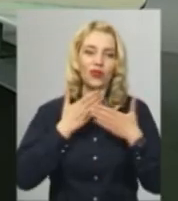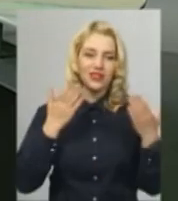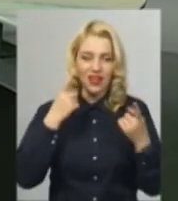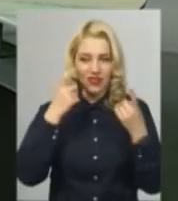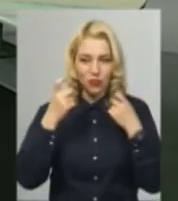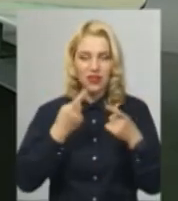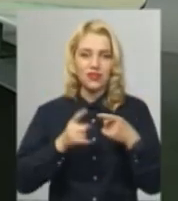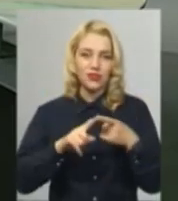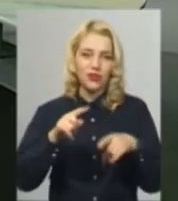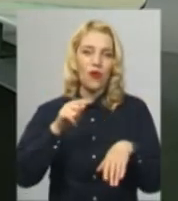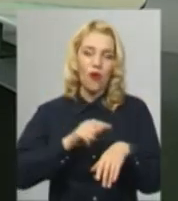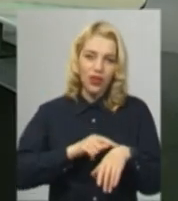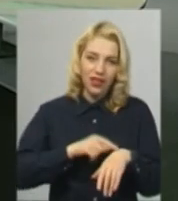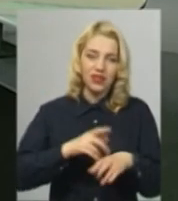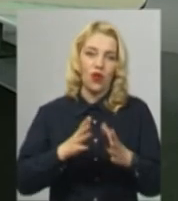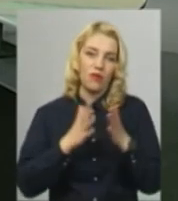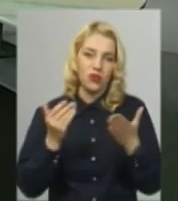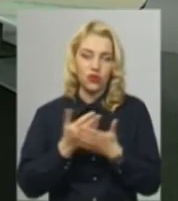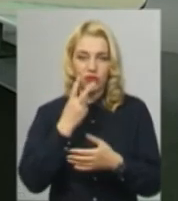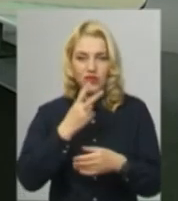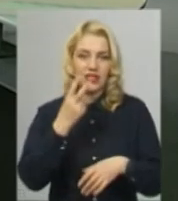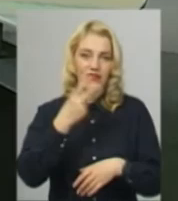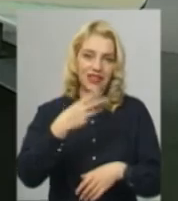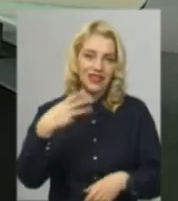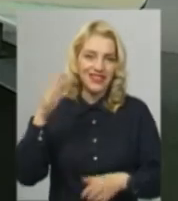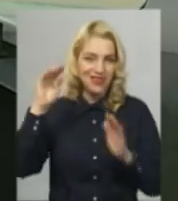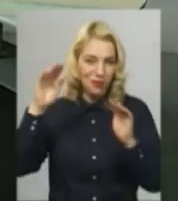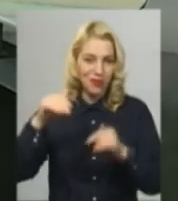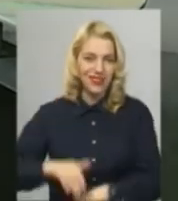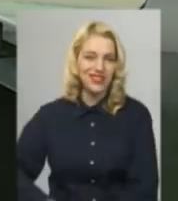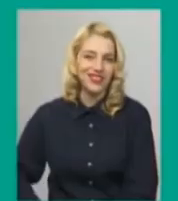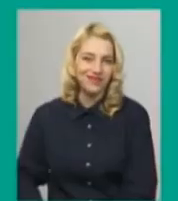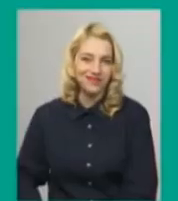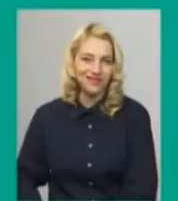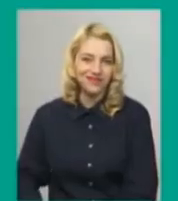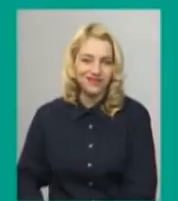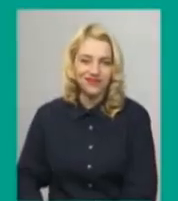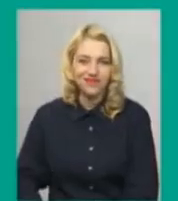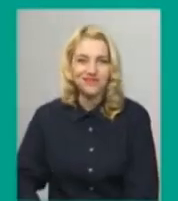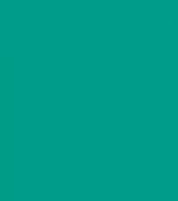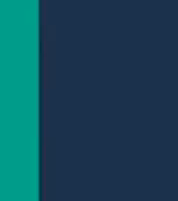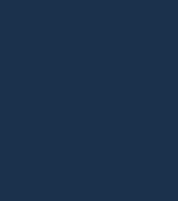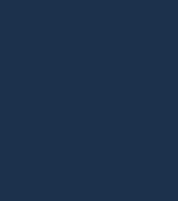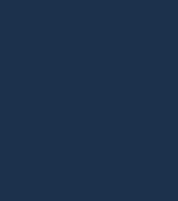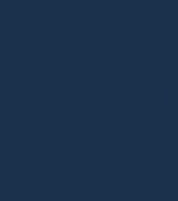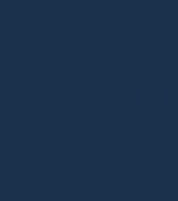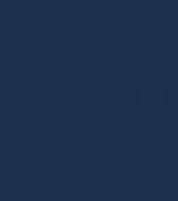інформація на цю годину. Більше новин дивіться о 20.30. Побачимось. Новини